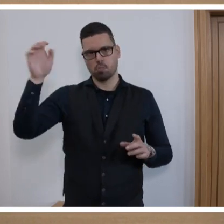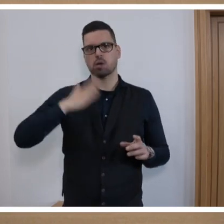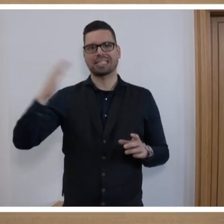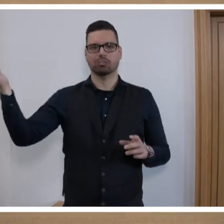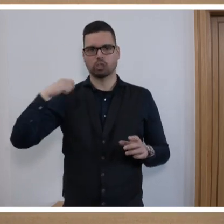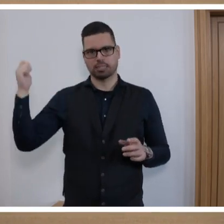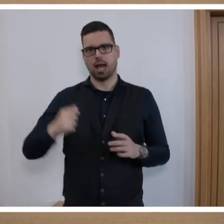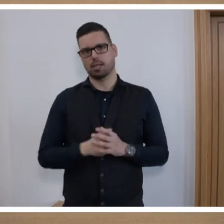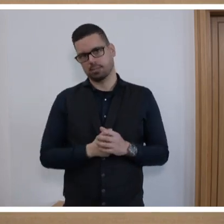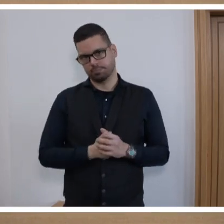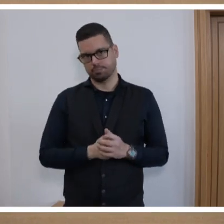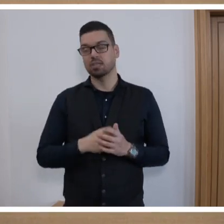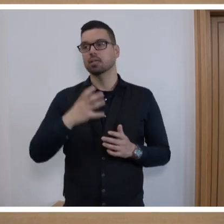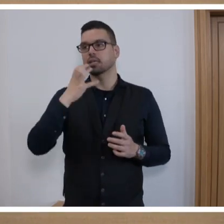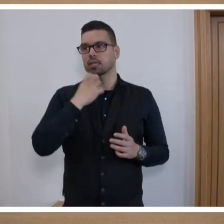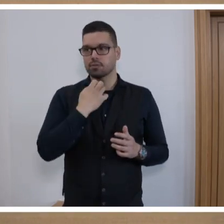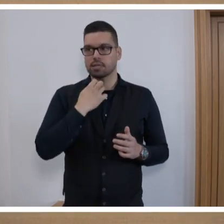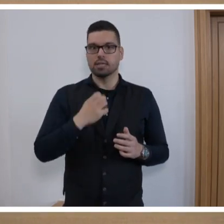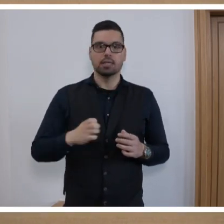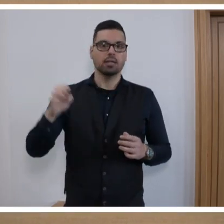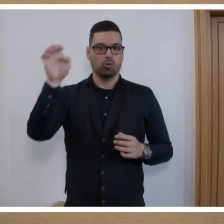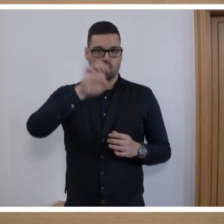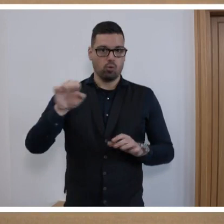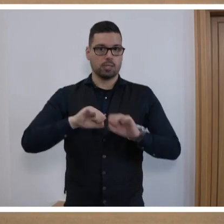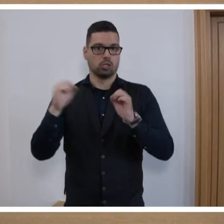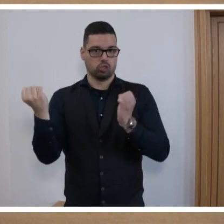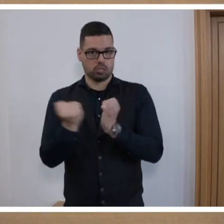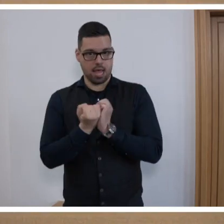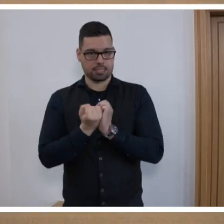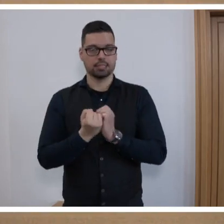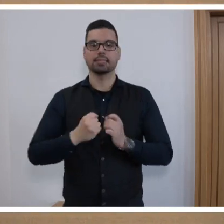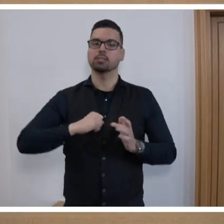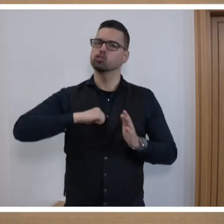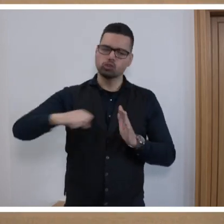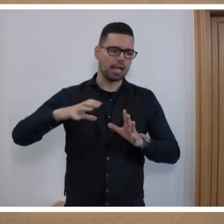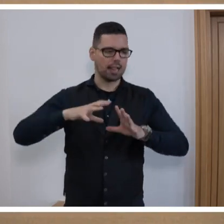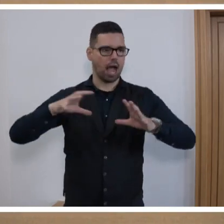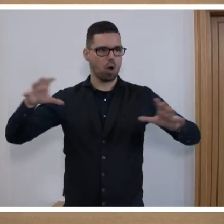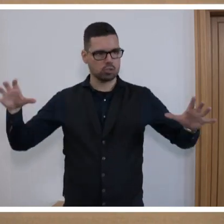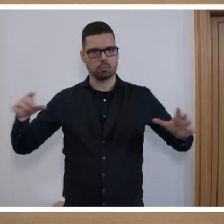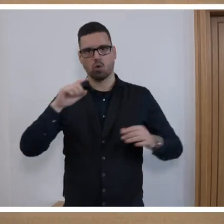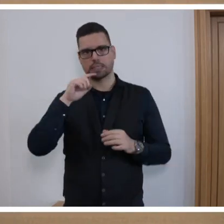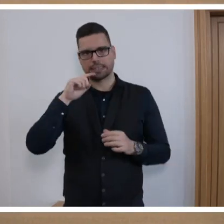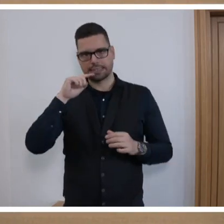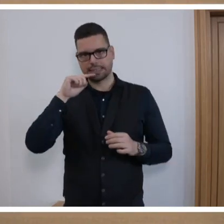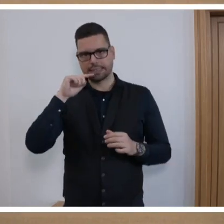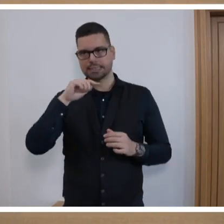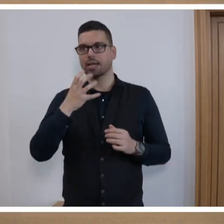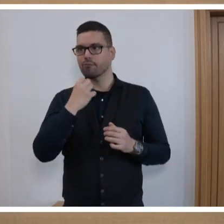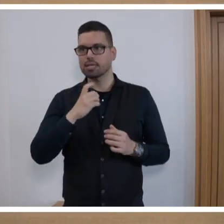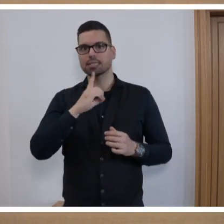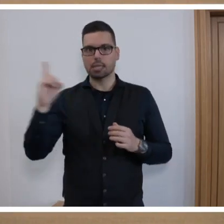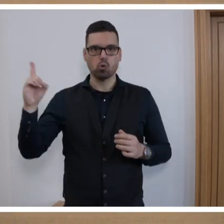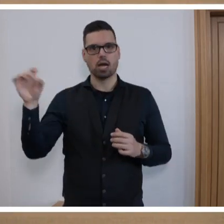Wir wollen, dass die europäische Staatengemeinschaft zügig ausgebaut wird. Wir wollen ein demokratisches